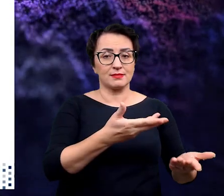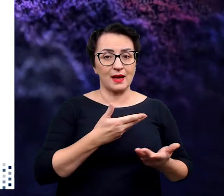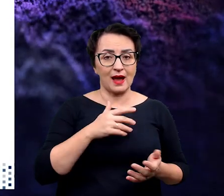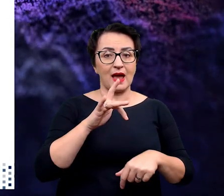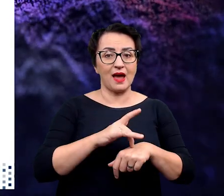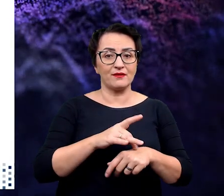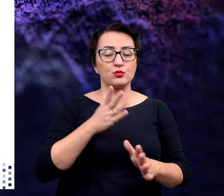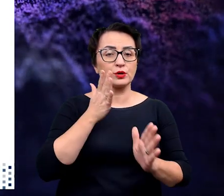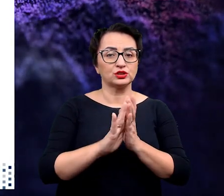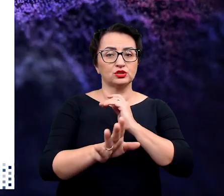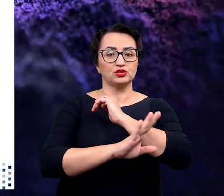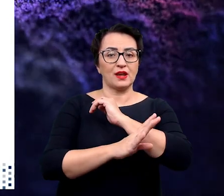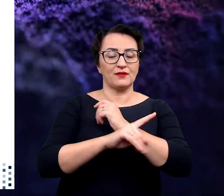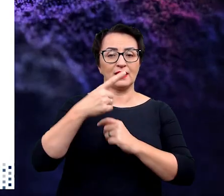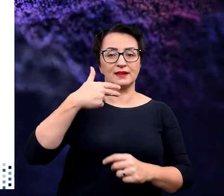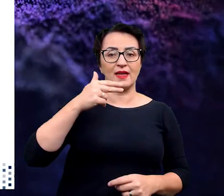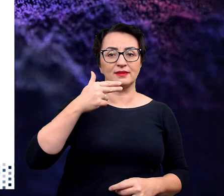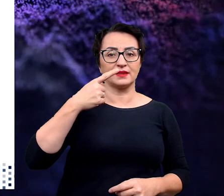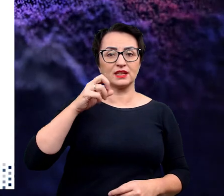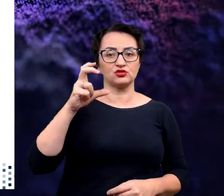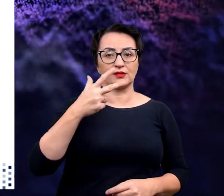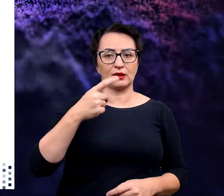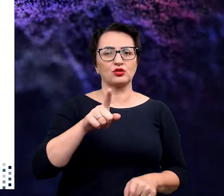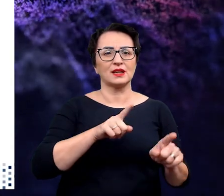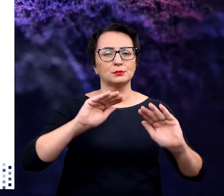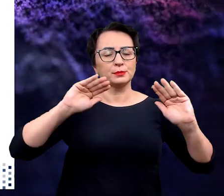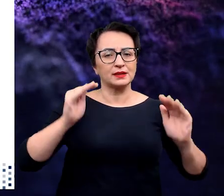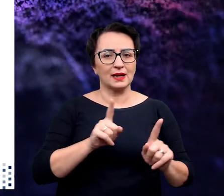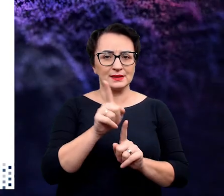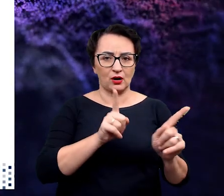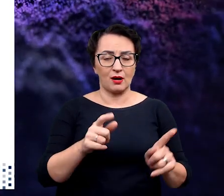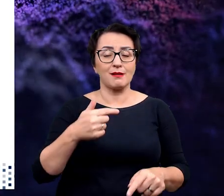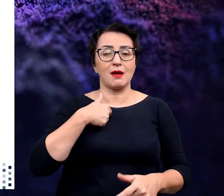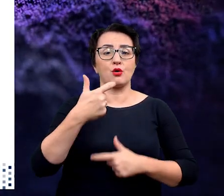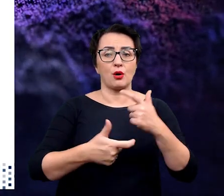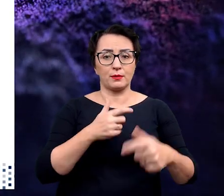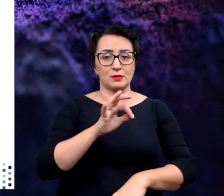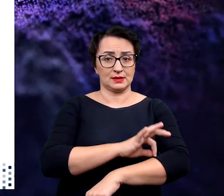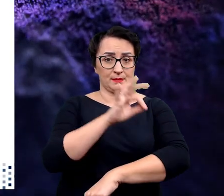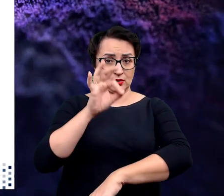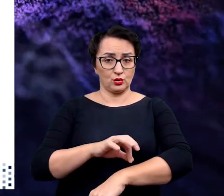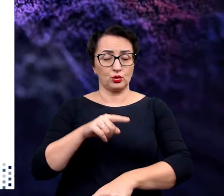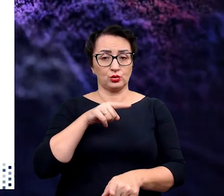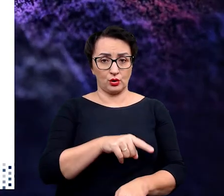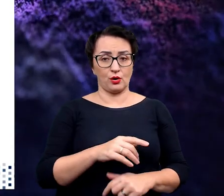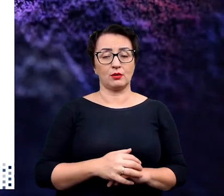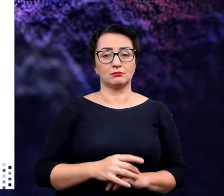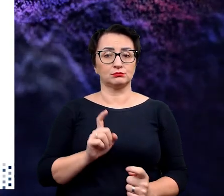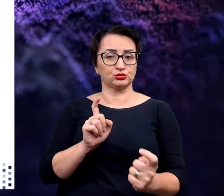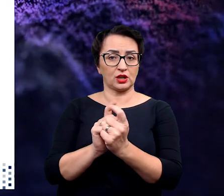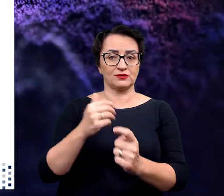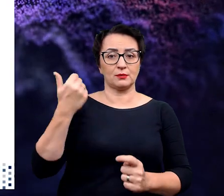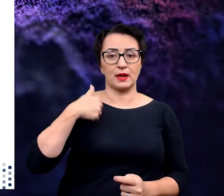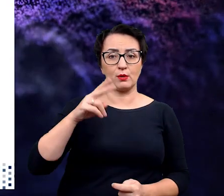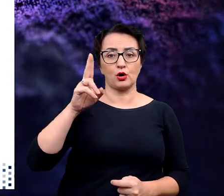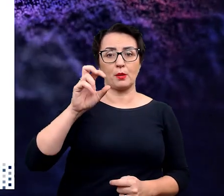uproszczenie drzewka dendrytycznego, czyli zmniejszenie liczby zakończeń. No i ja zaprojektowałam takie SH skierowane przeciwko